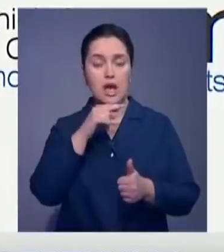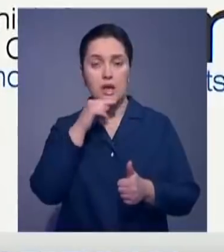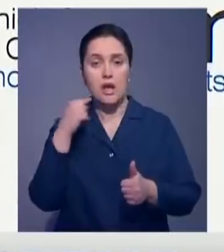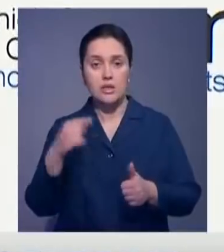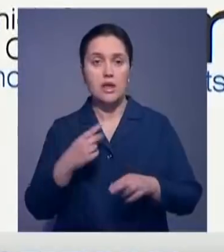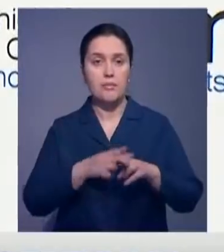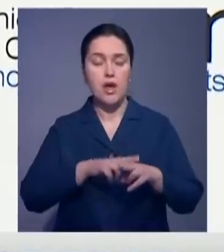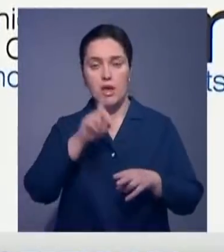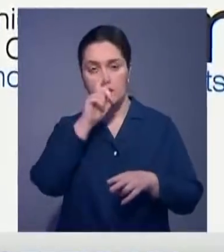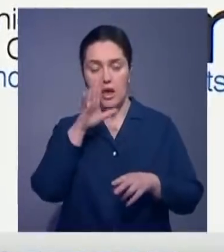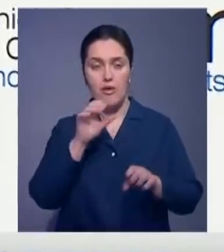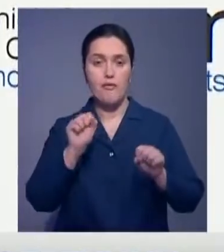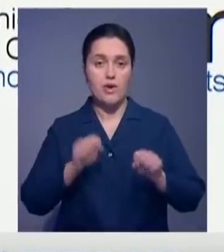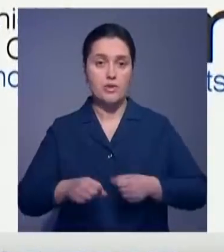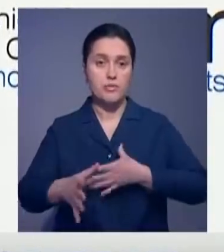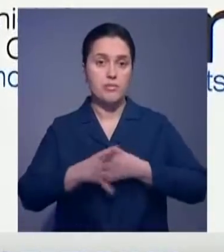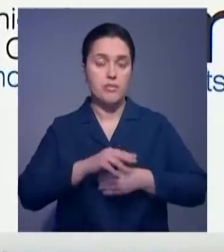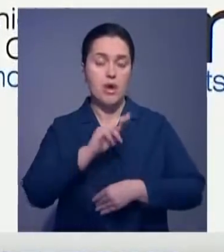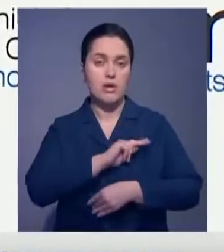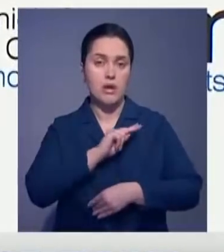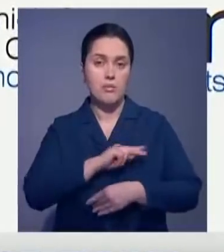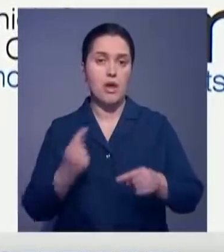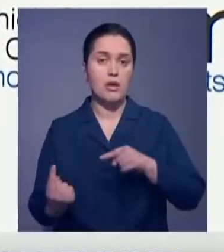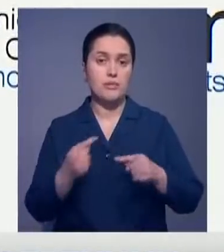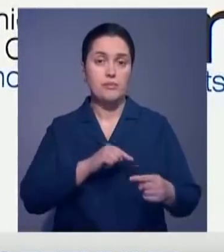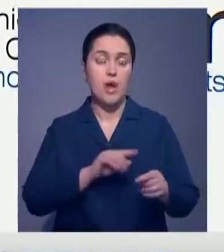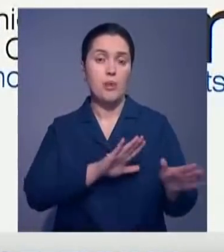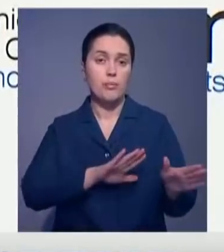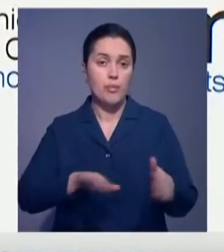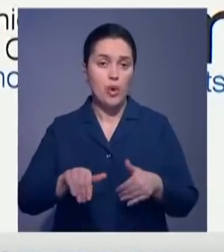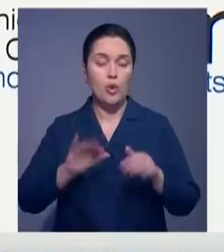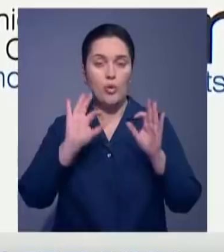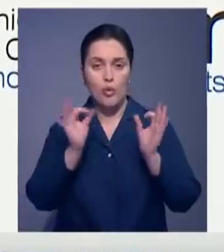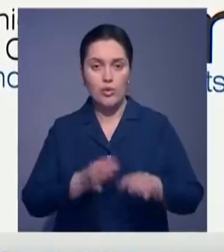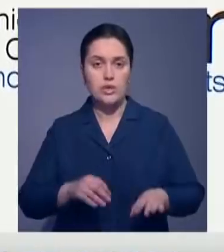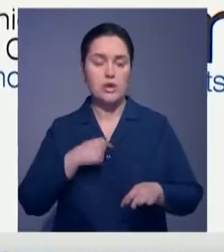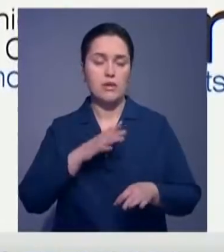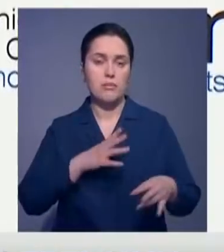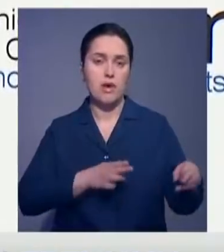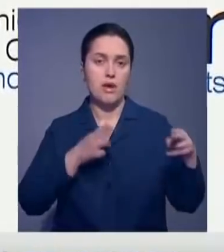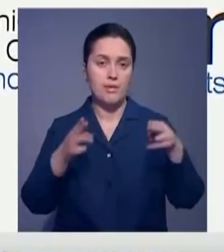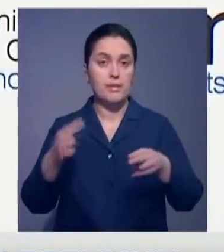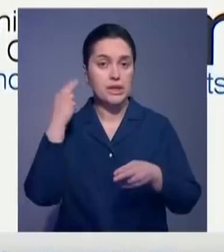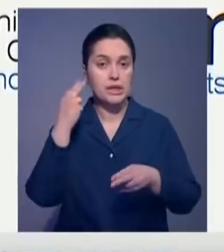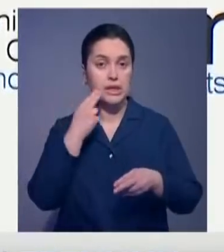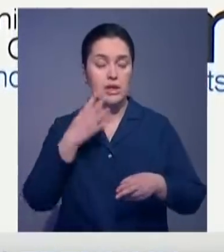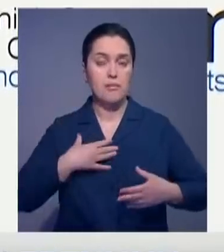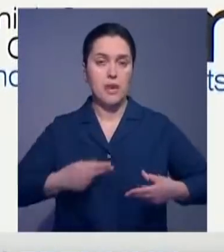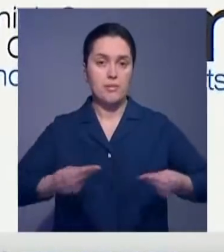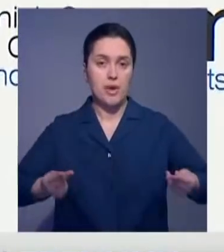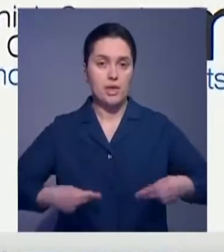это хорошая возможность сотрудничать с двумя державами. Минувшей осенью я был в Китае с государственным визитом. Мы подписали